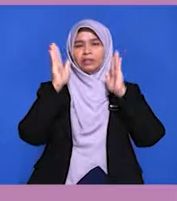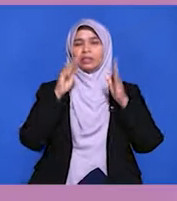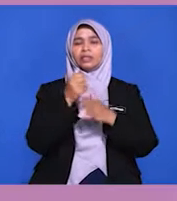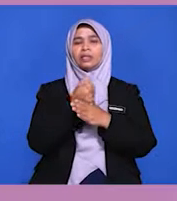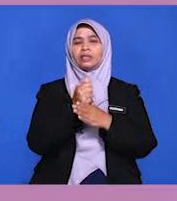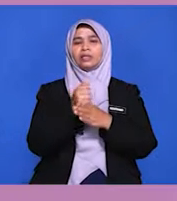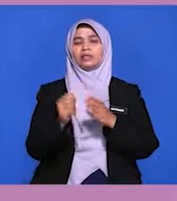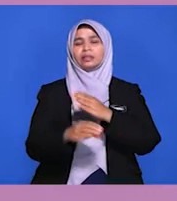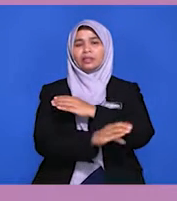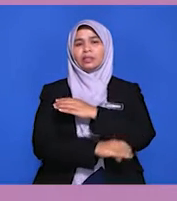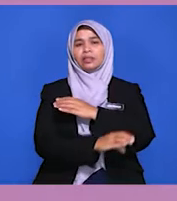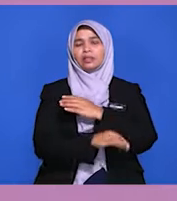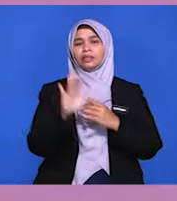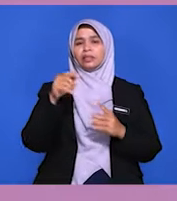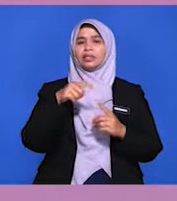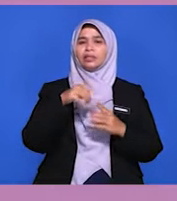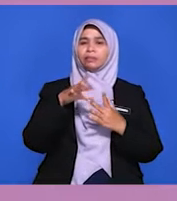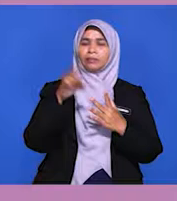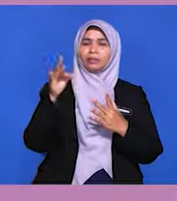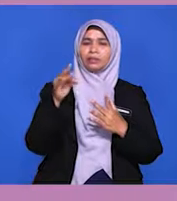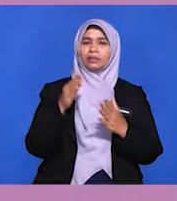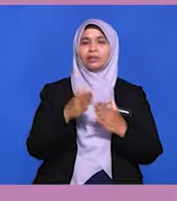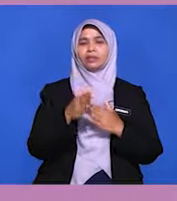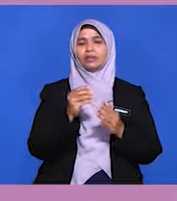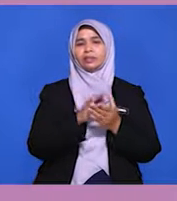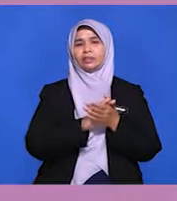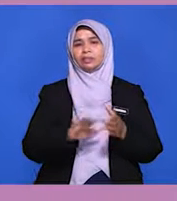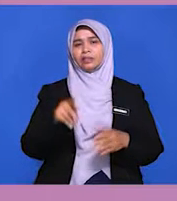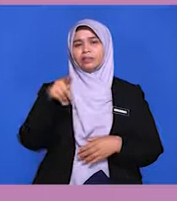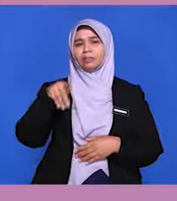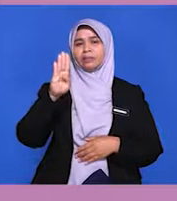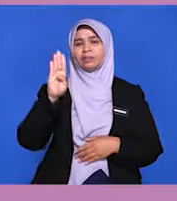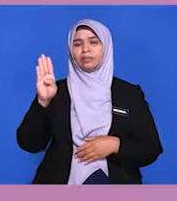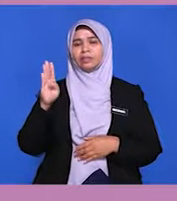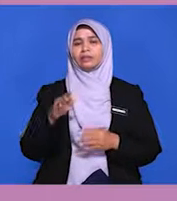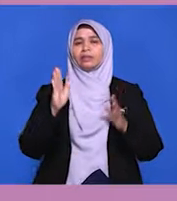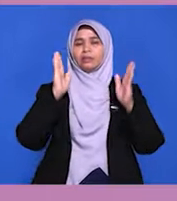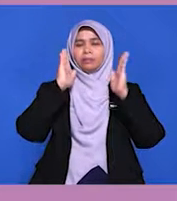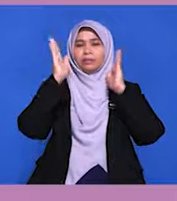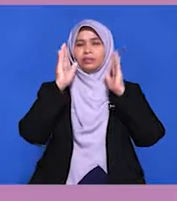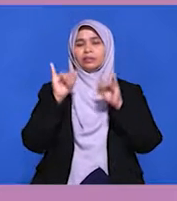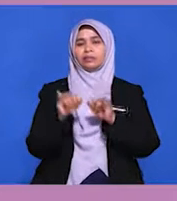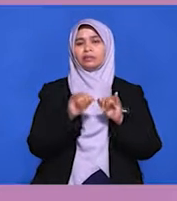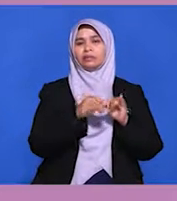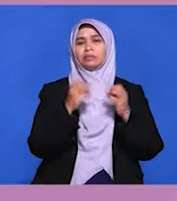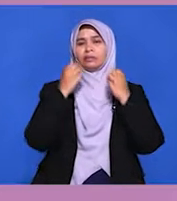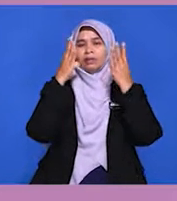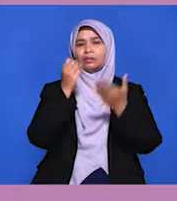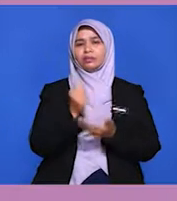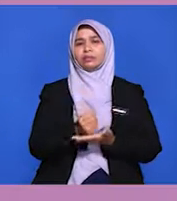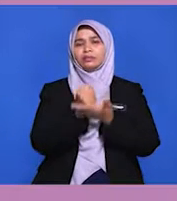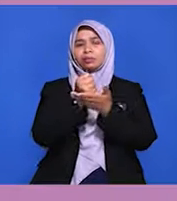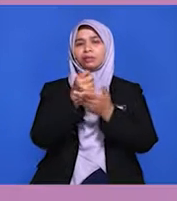negara yang pernah dilantik menjadi majlis keselamatan PBB. Malaysia juga banyak menyumbang kepada agensi